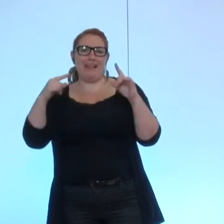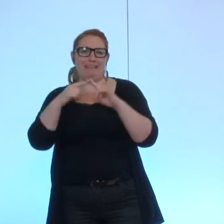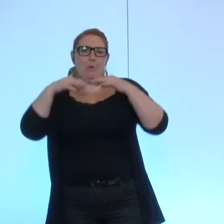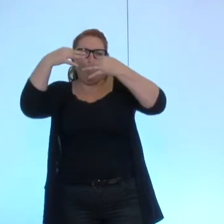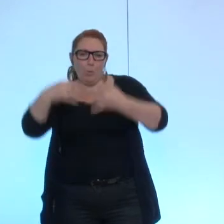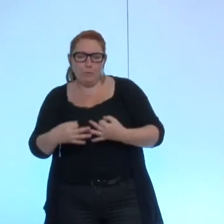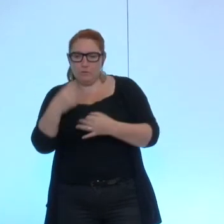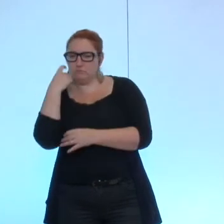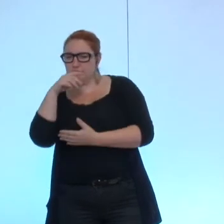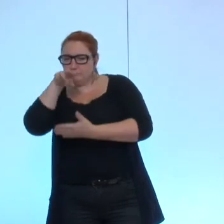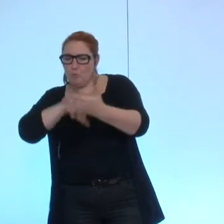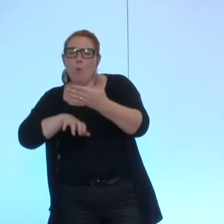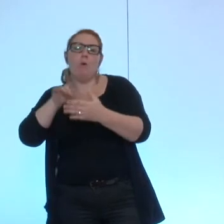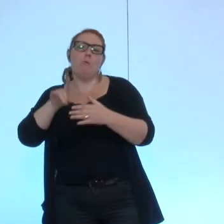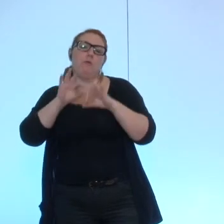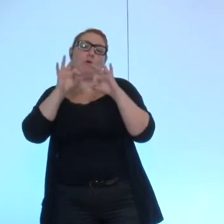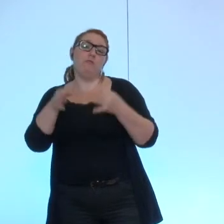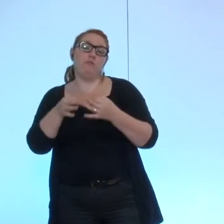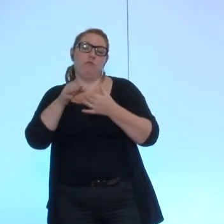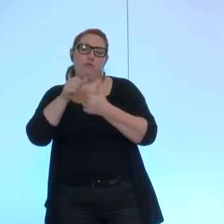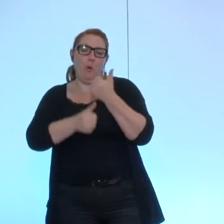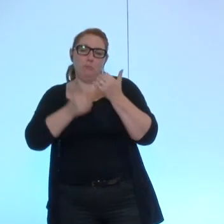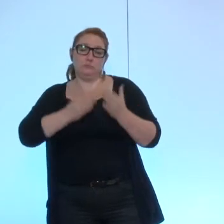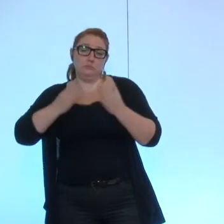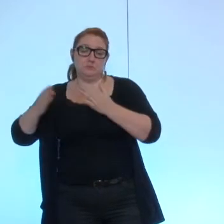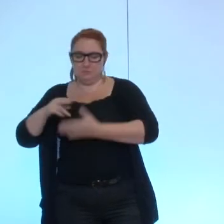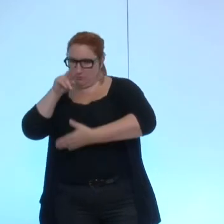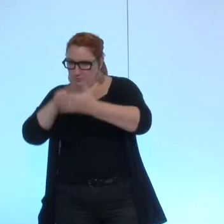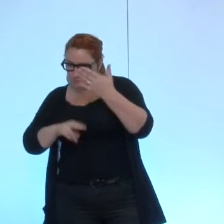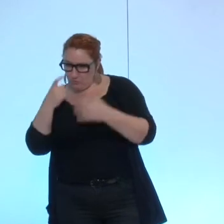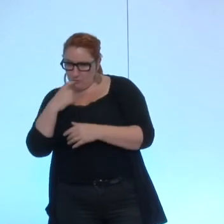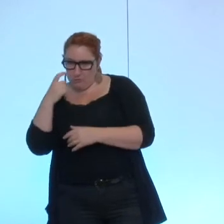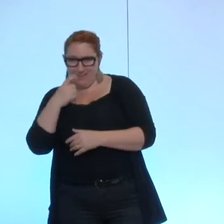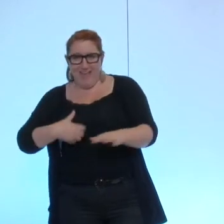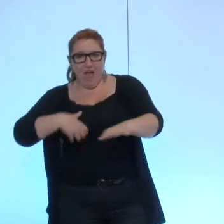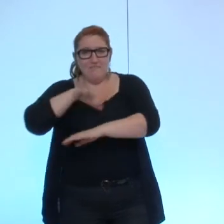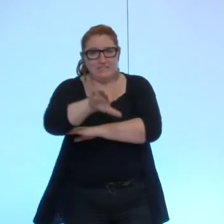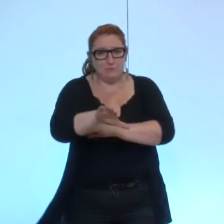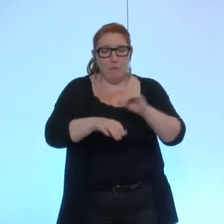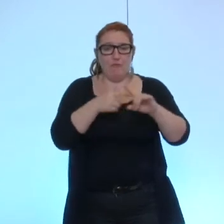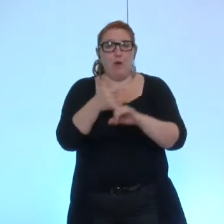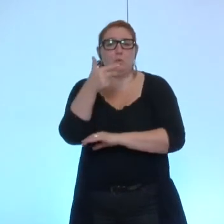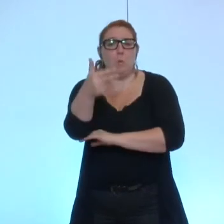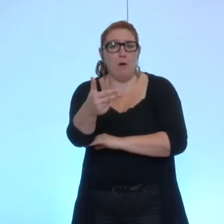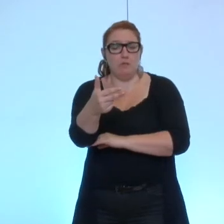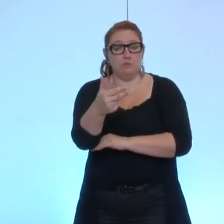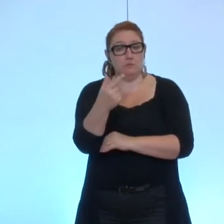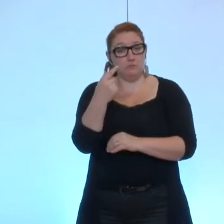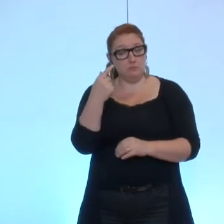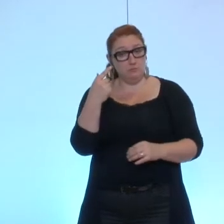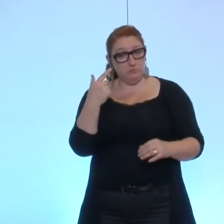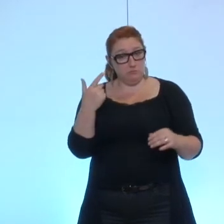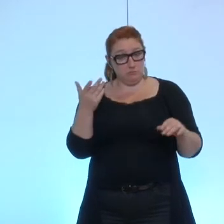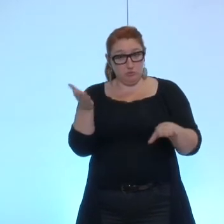certains points parfois un peu formels il est noté le triplement des investissements et ceci pour le même